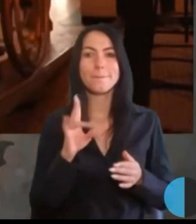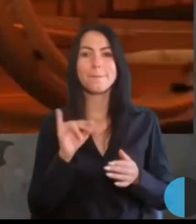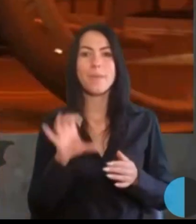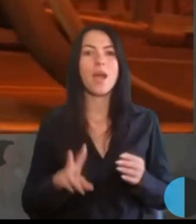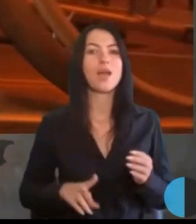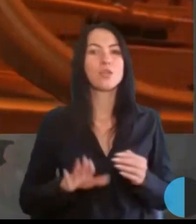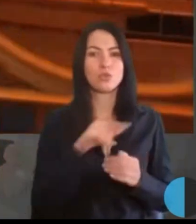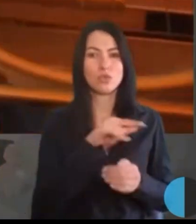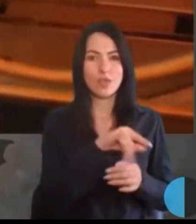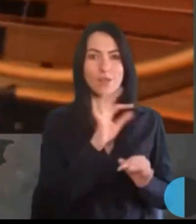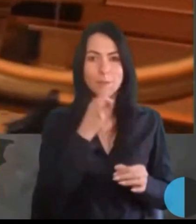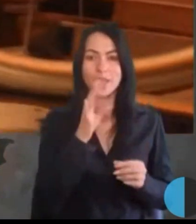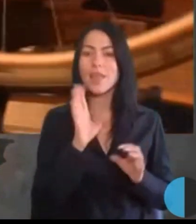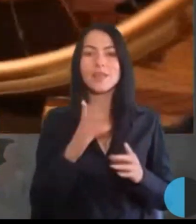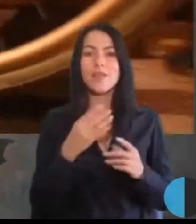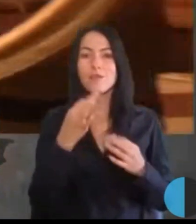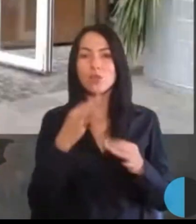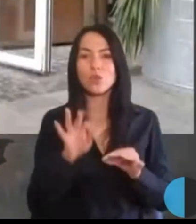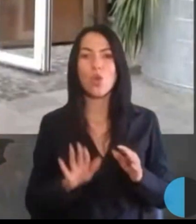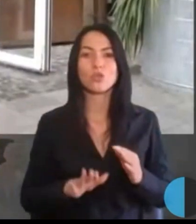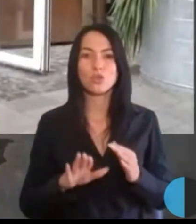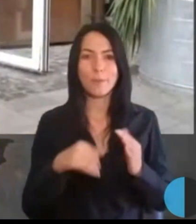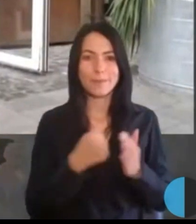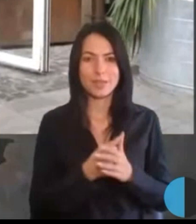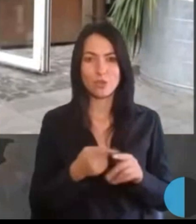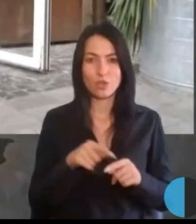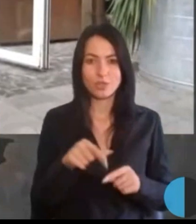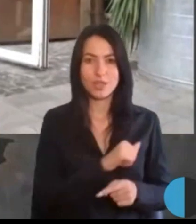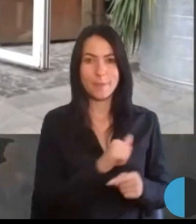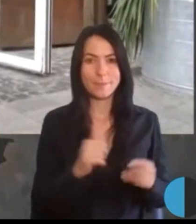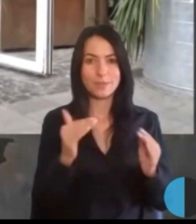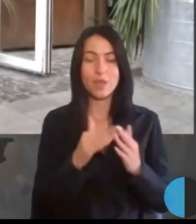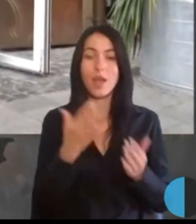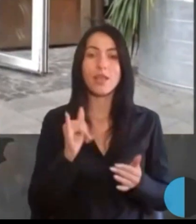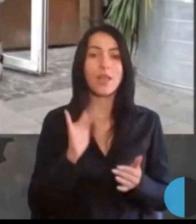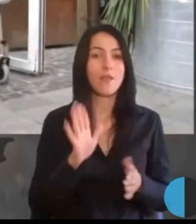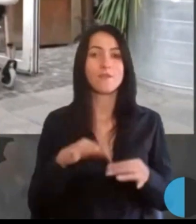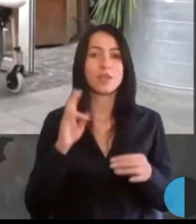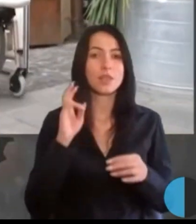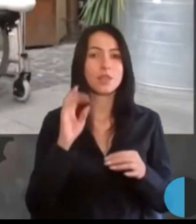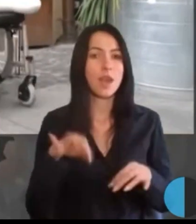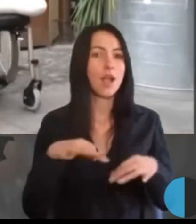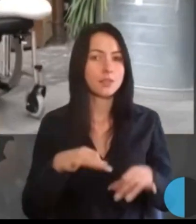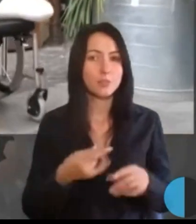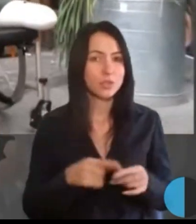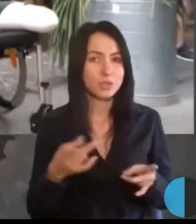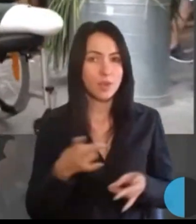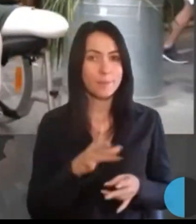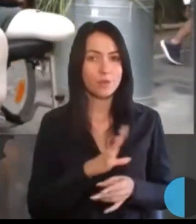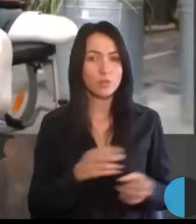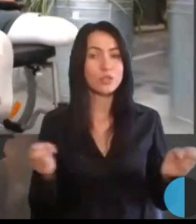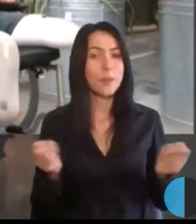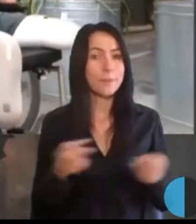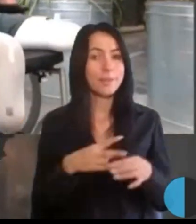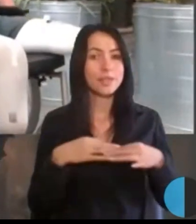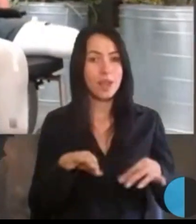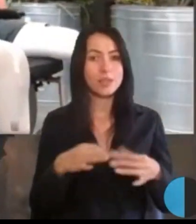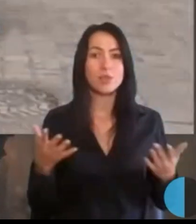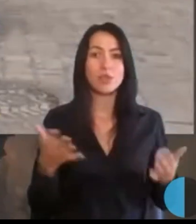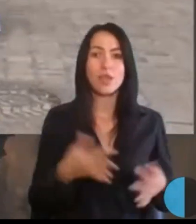доступі до самих будівель, але й в транспорті. Це повинен бути спеціальний транспорт, який дозволяє